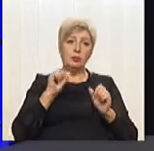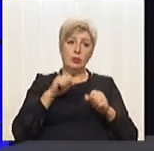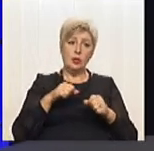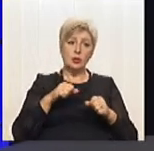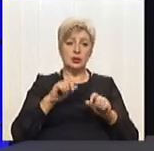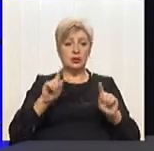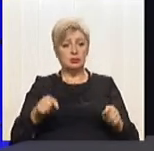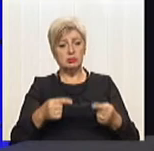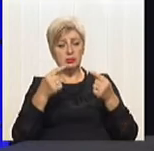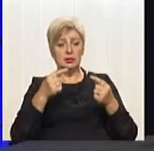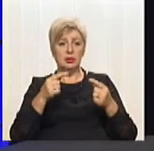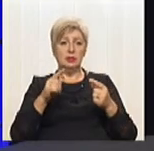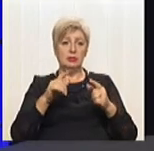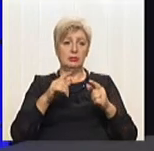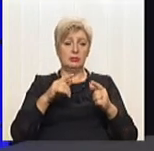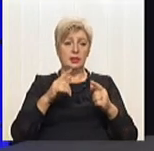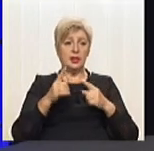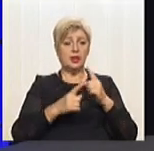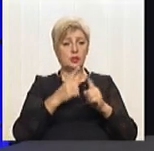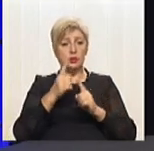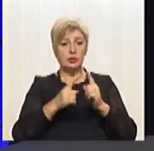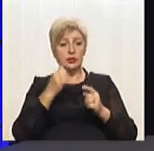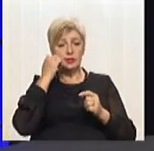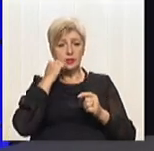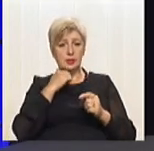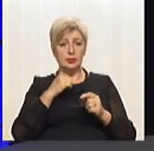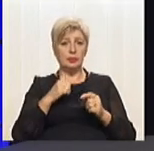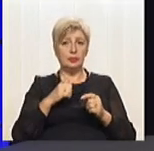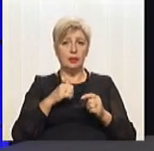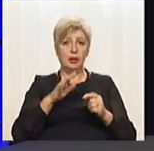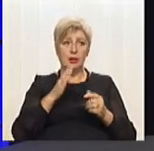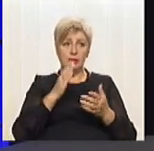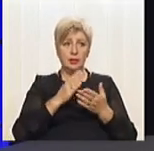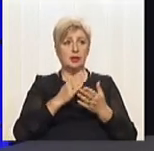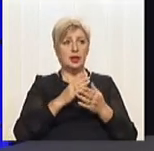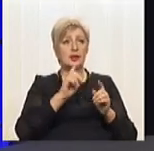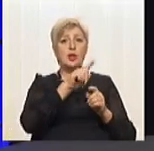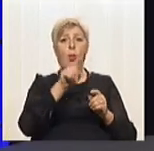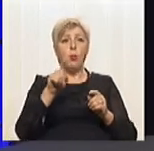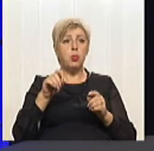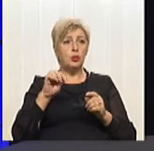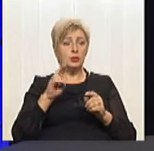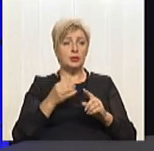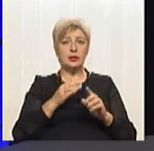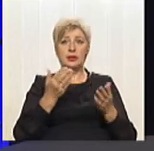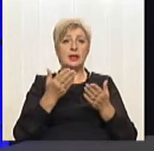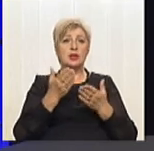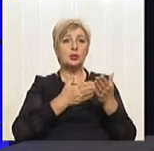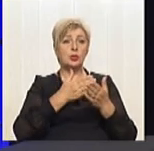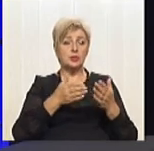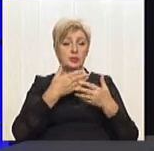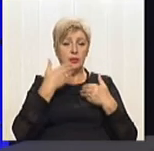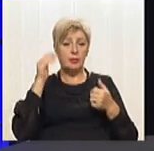І, наприклад, до тих селищ, про які ви говорили, що там взагалі немає централізованого водопостачання,